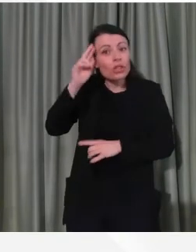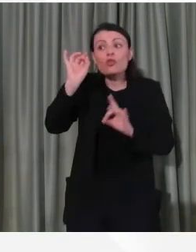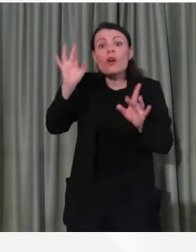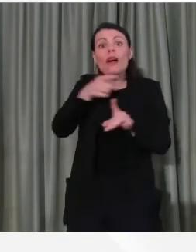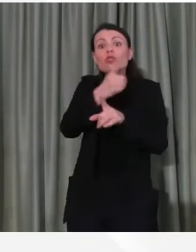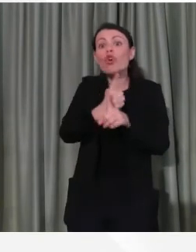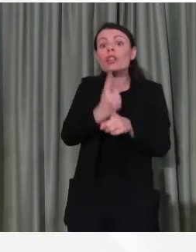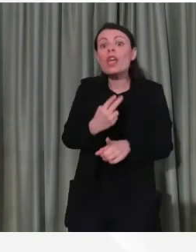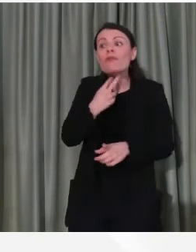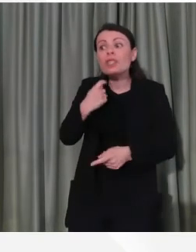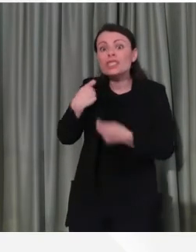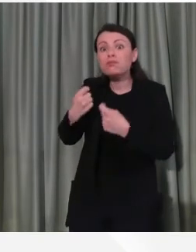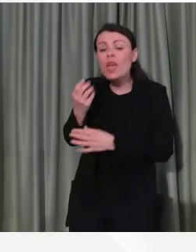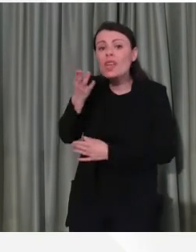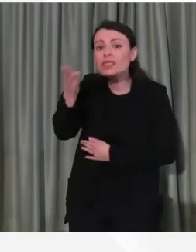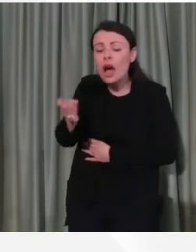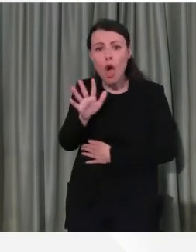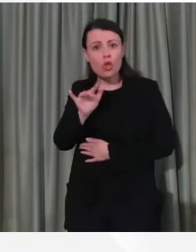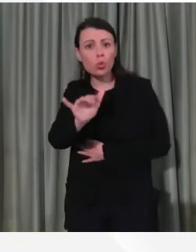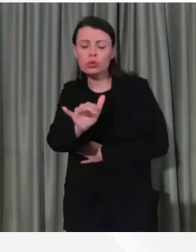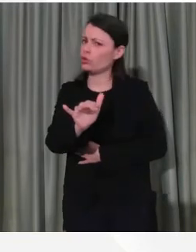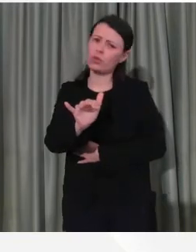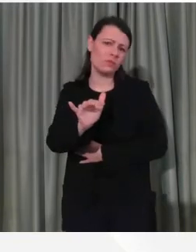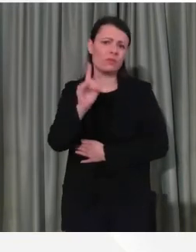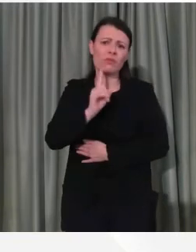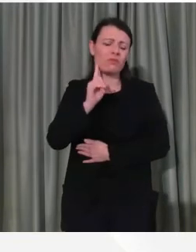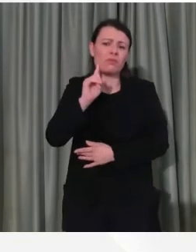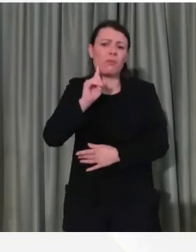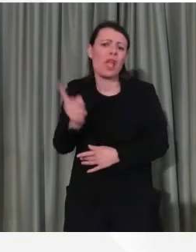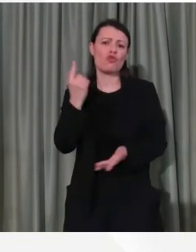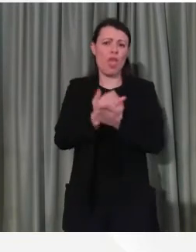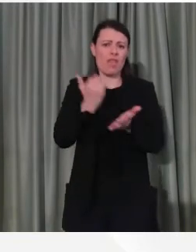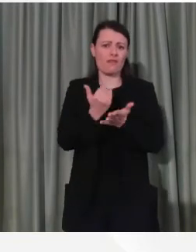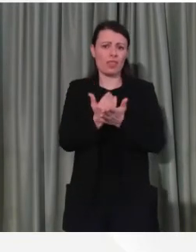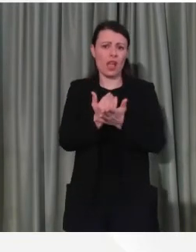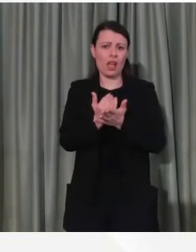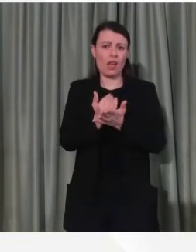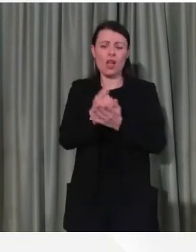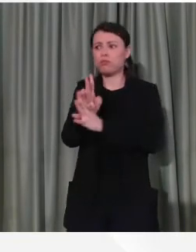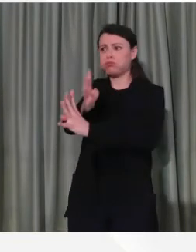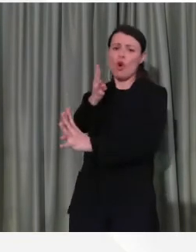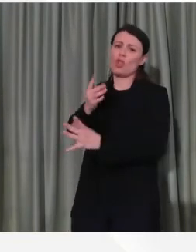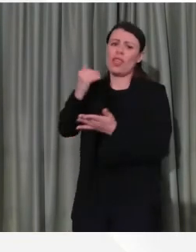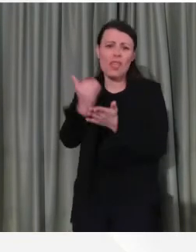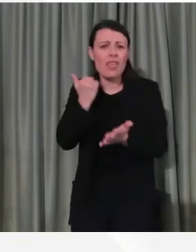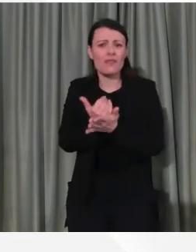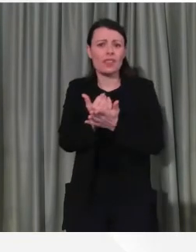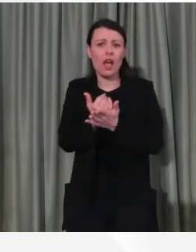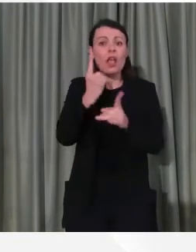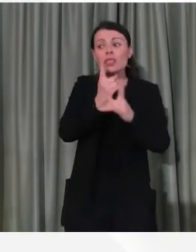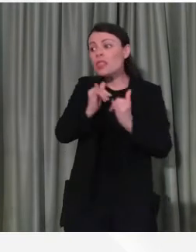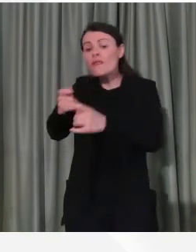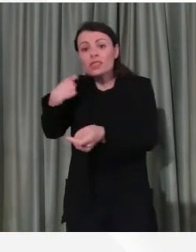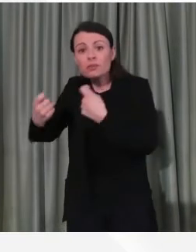non andare tutti i giorni, anche per evitare le code, è bene andare solo una persona per famiglia, evitiamo